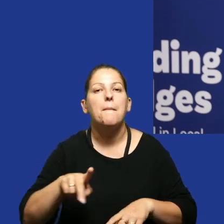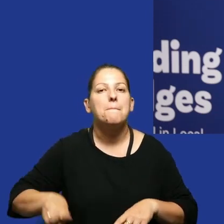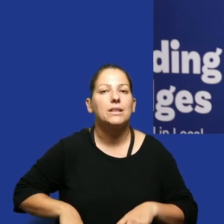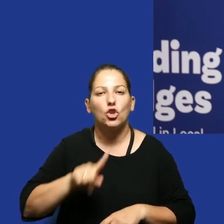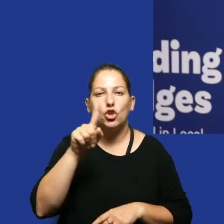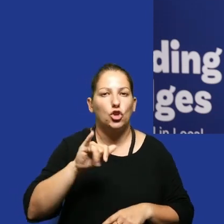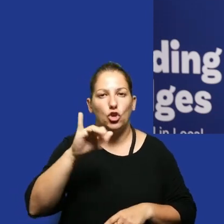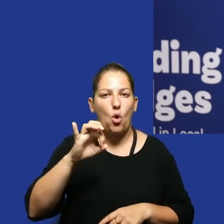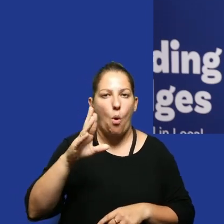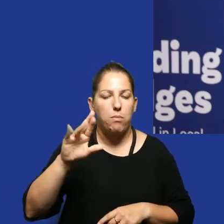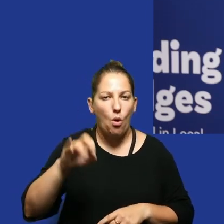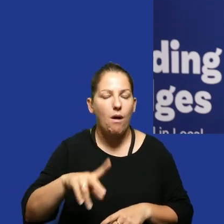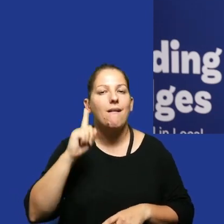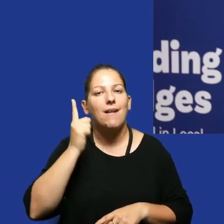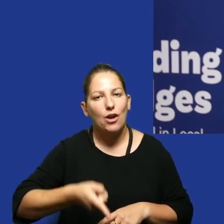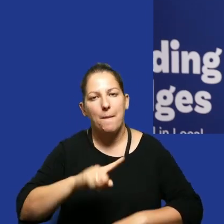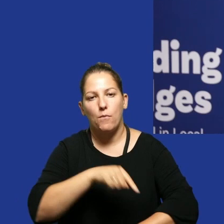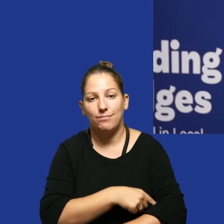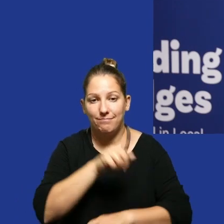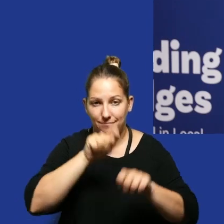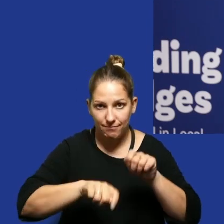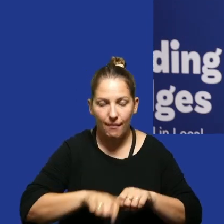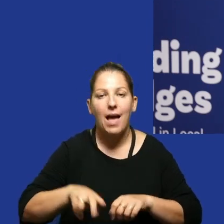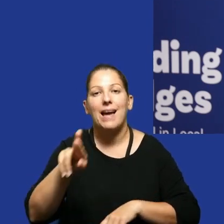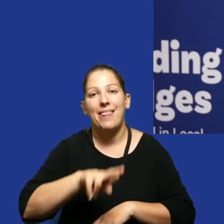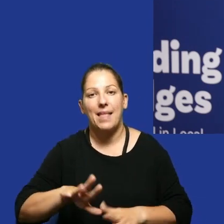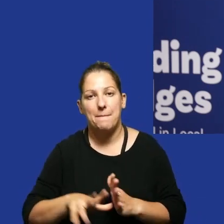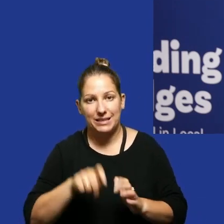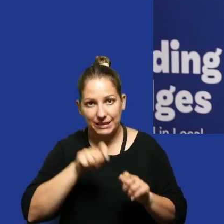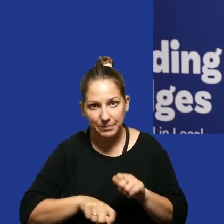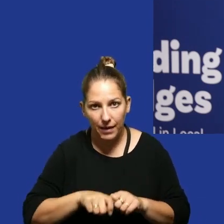Ziobry, który jeszcze raz każe prokuraturze zbadać. Bada to Rada Miasta.